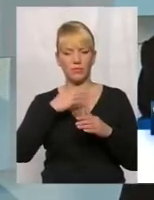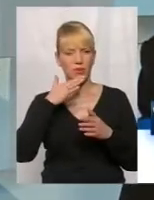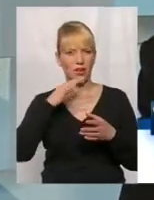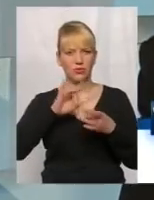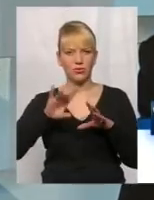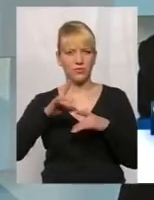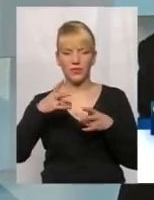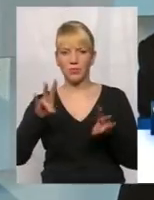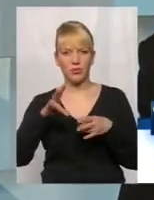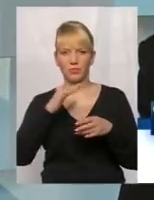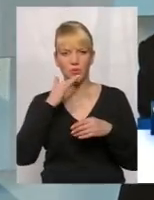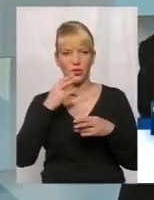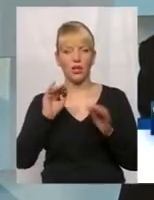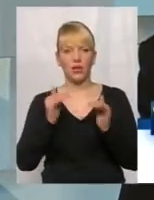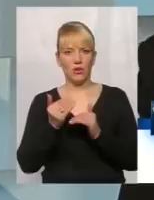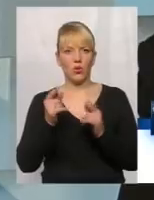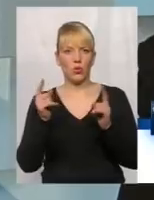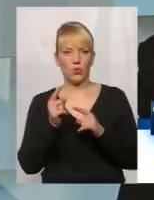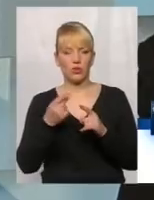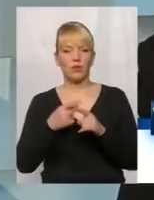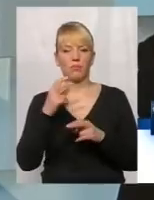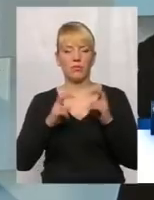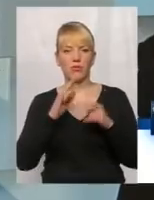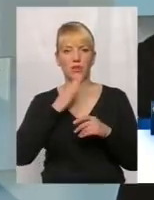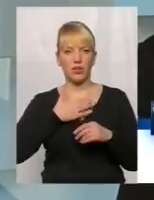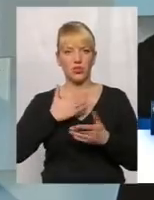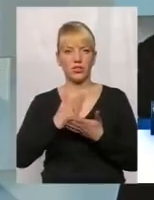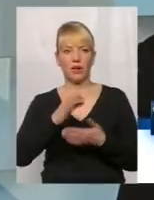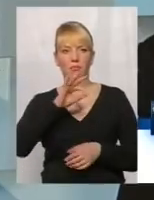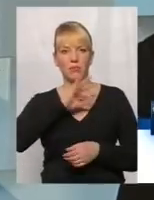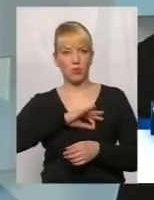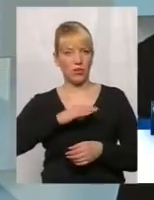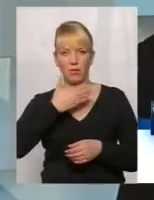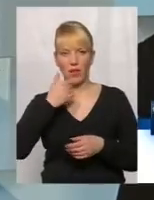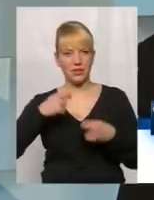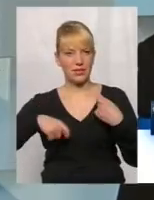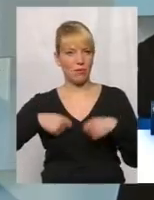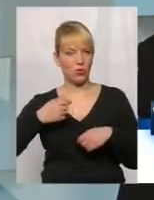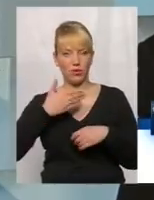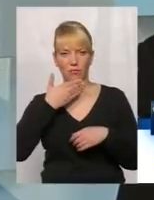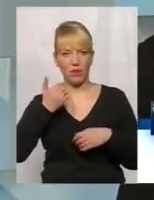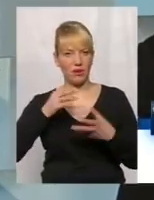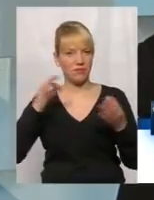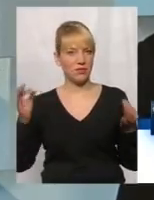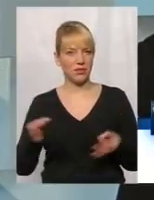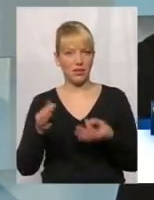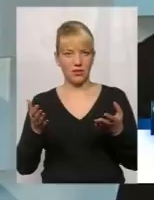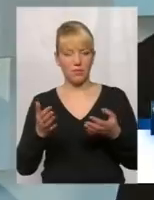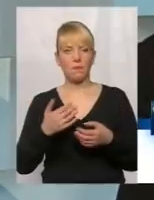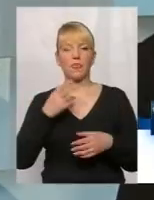це воно нікому не потрібне, що підприємство наше, по-перше, воно прибуткове, а не збитково, збитків ніяких немає.